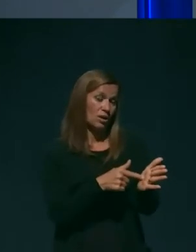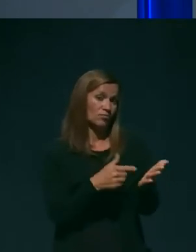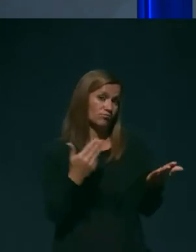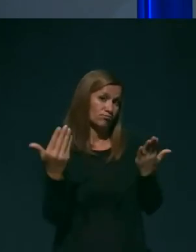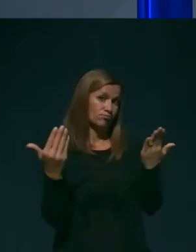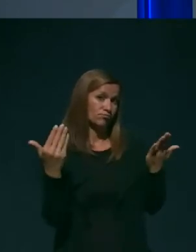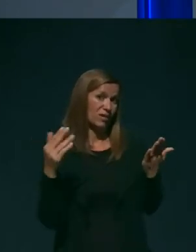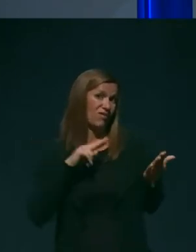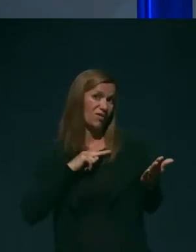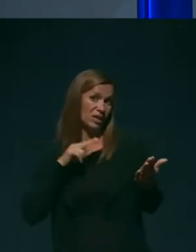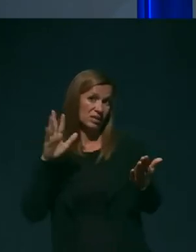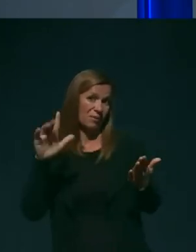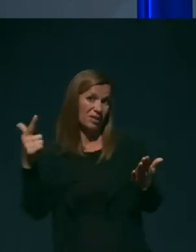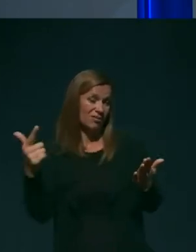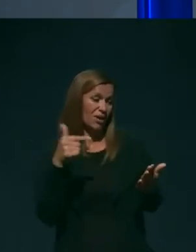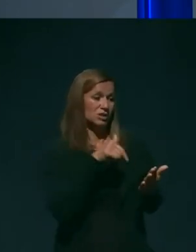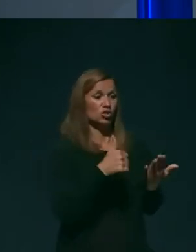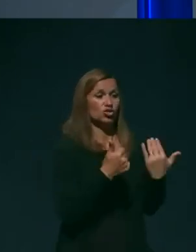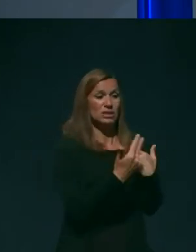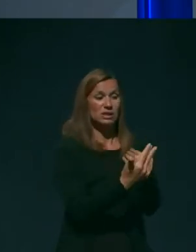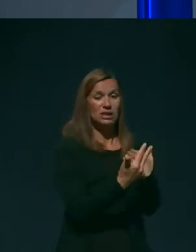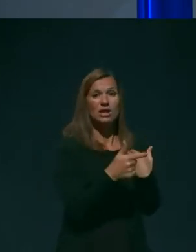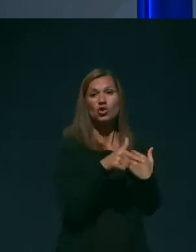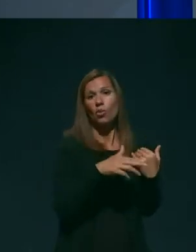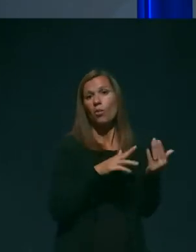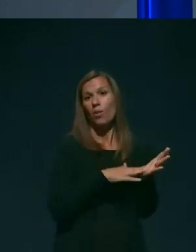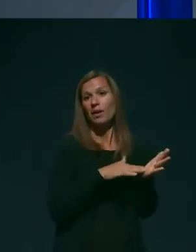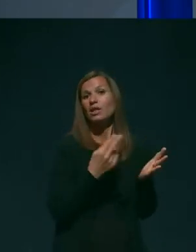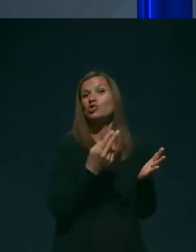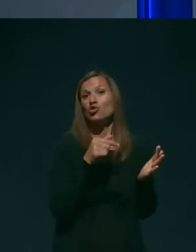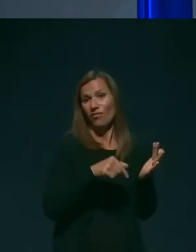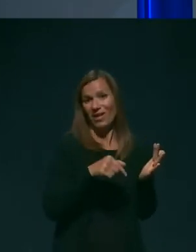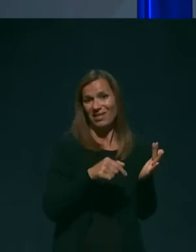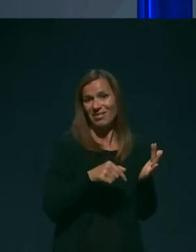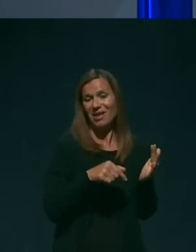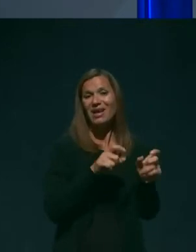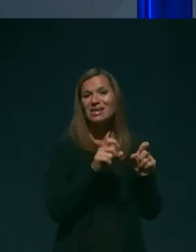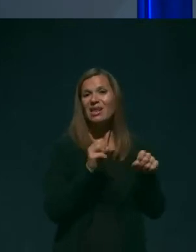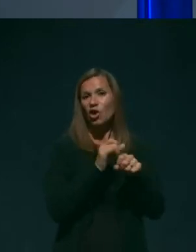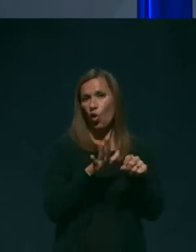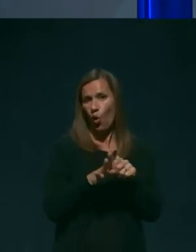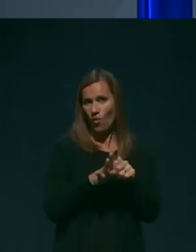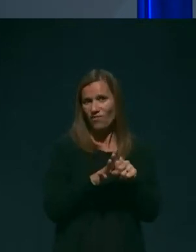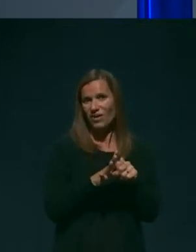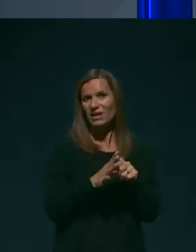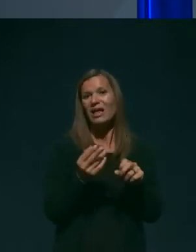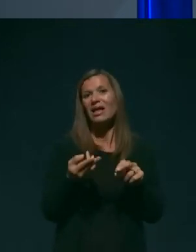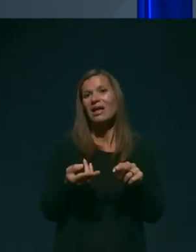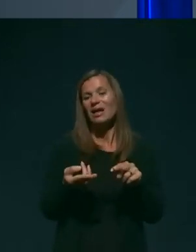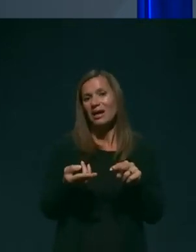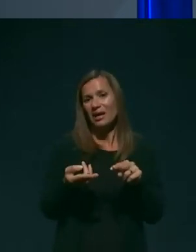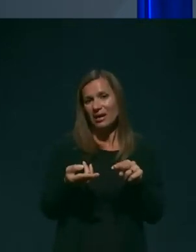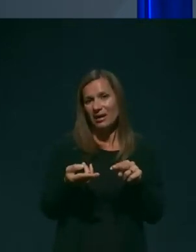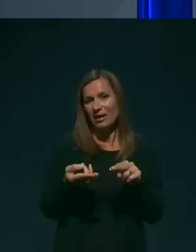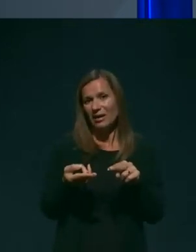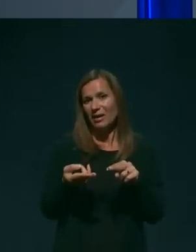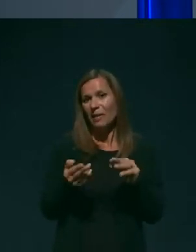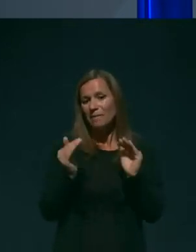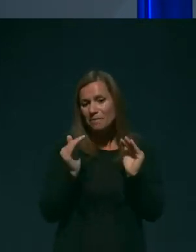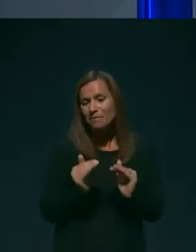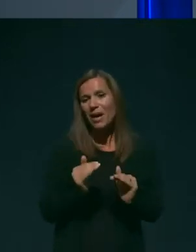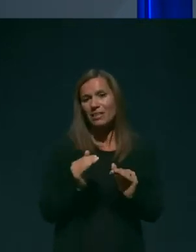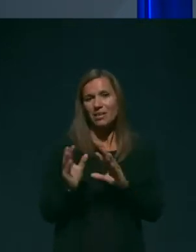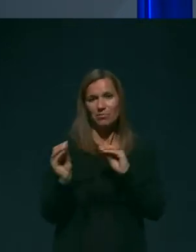premeščanje stanovalcev domov zaradi COVID-19 v bolnišnice nižji kot konkretno v Franciji.